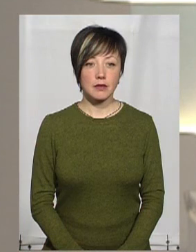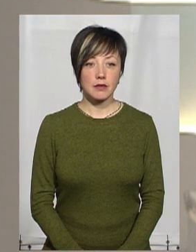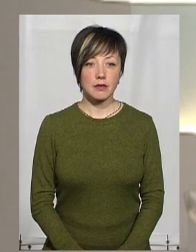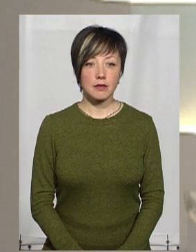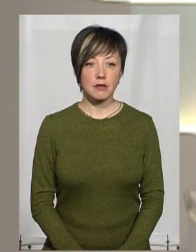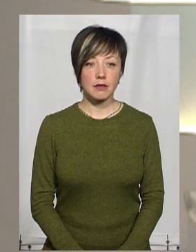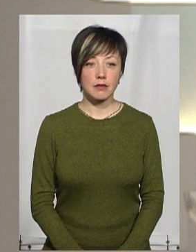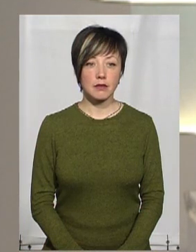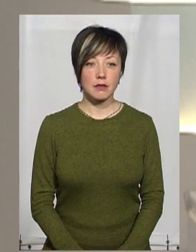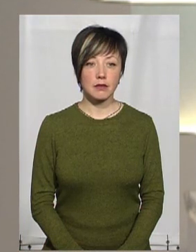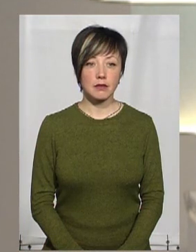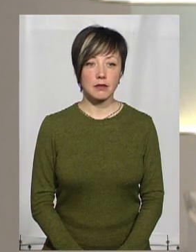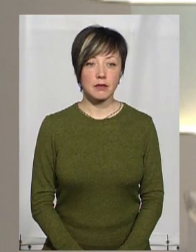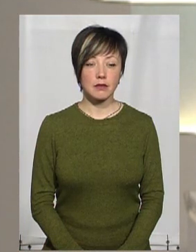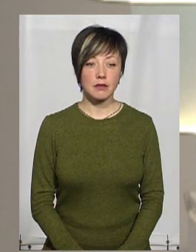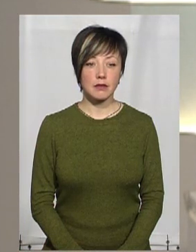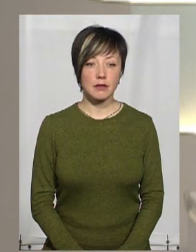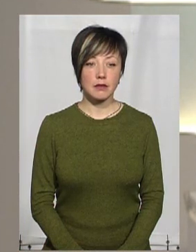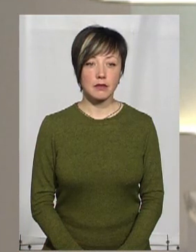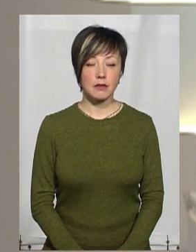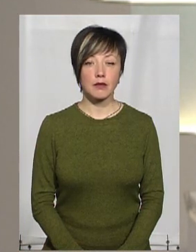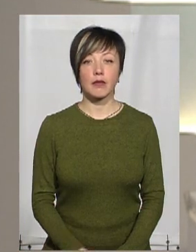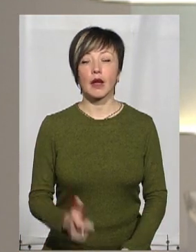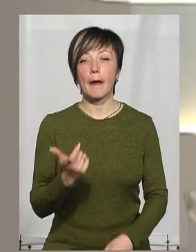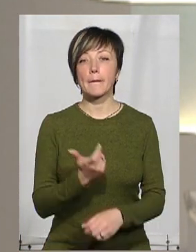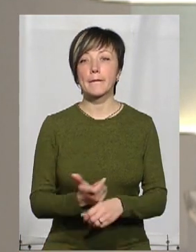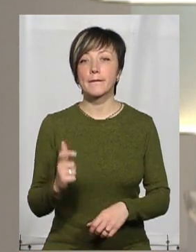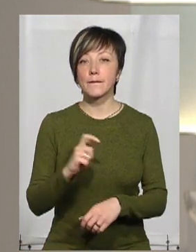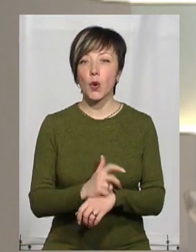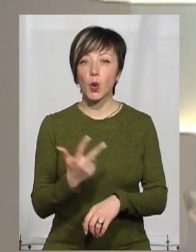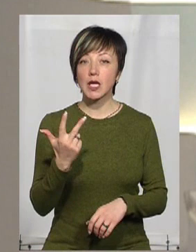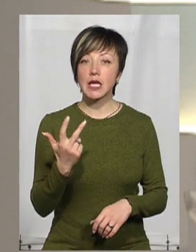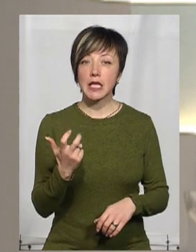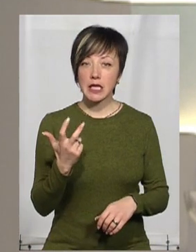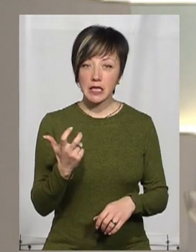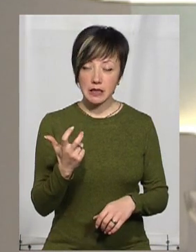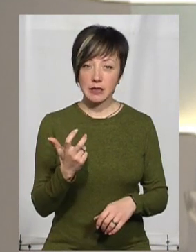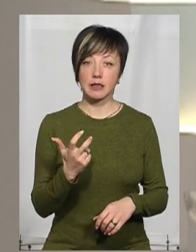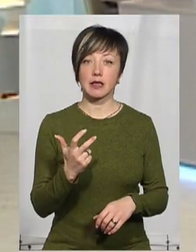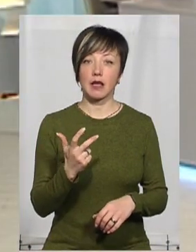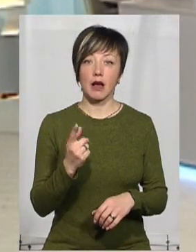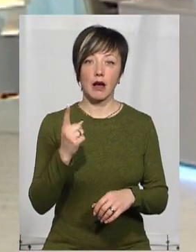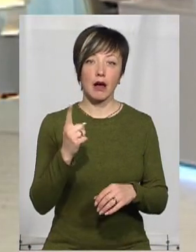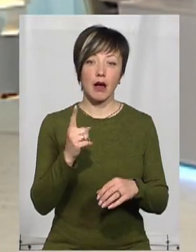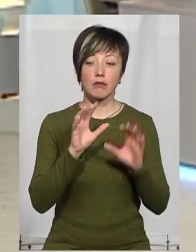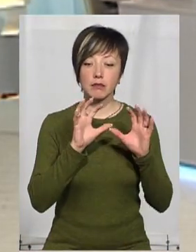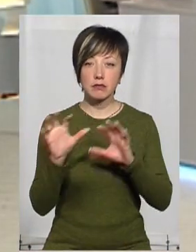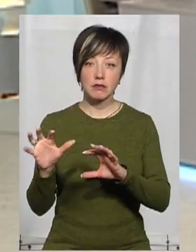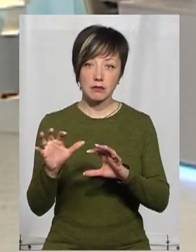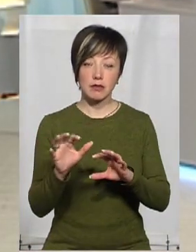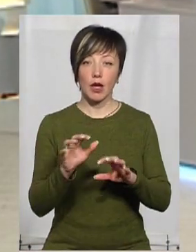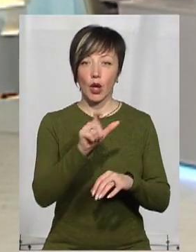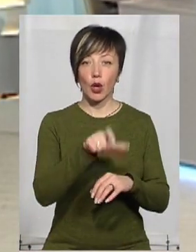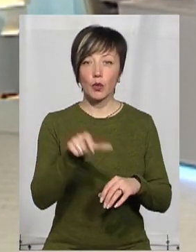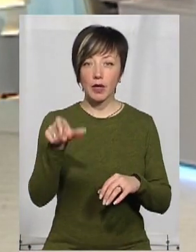Понад три сотні підопічних Хмельницького благодійного центру соціальної допомоги ХСНБ на час